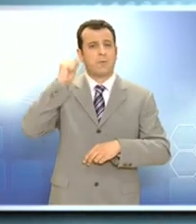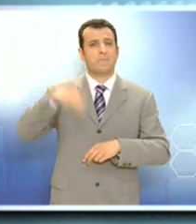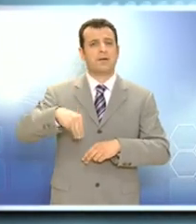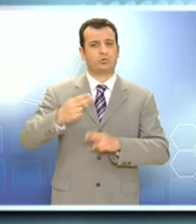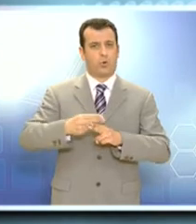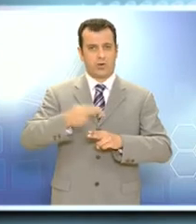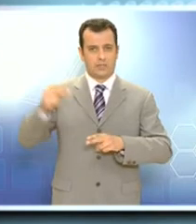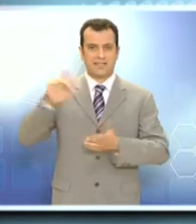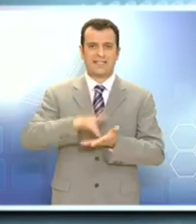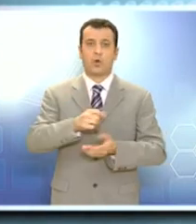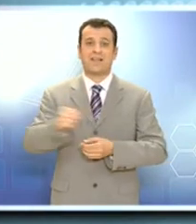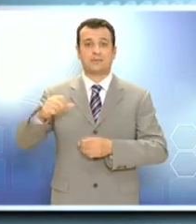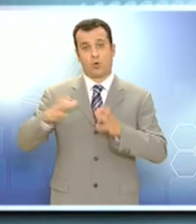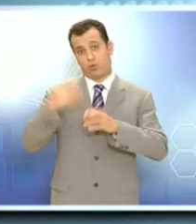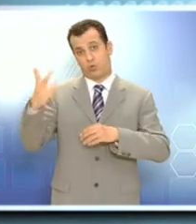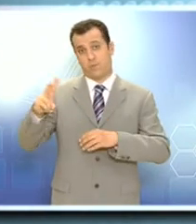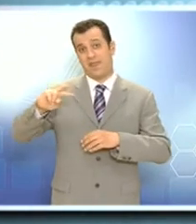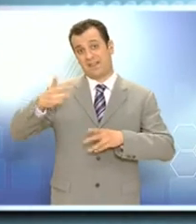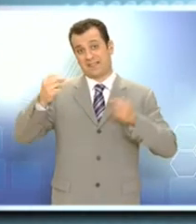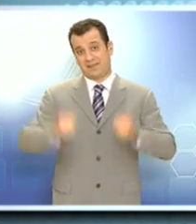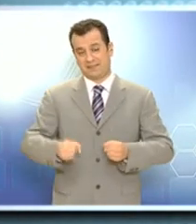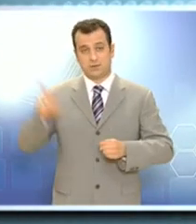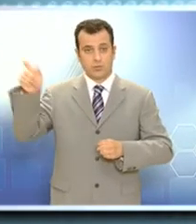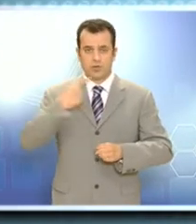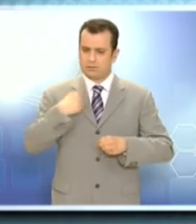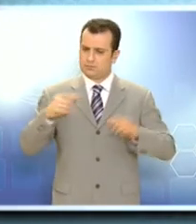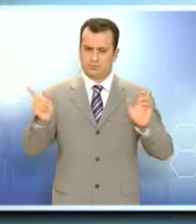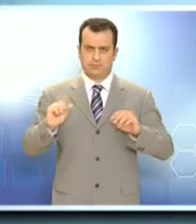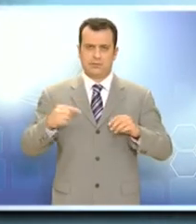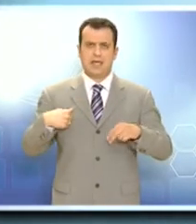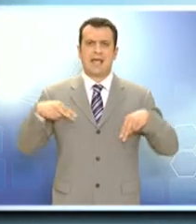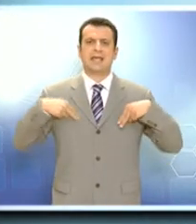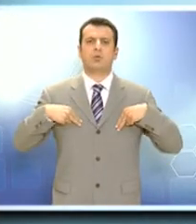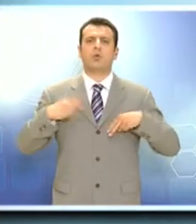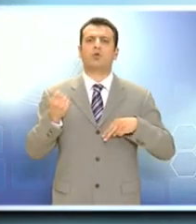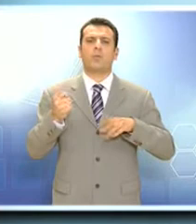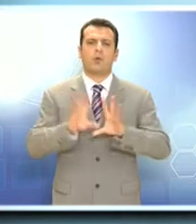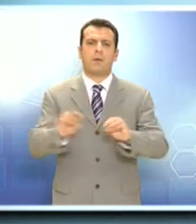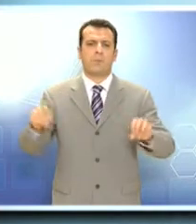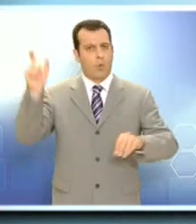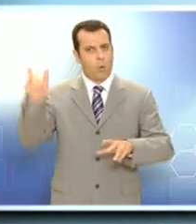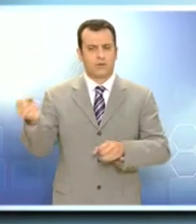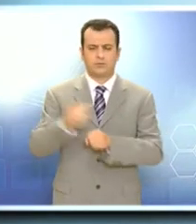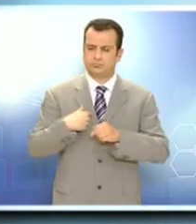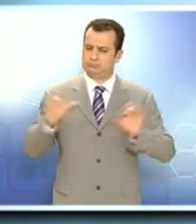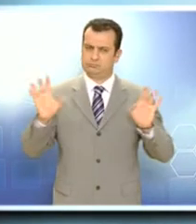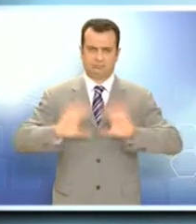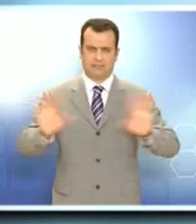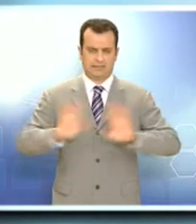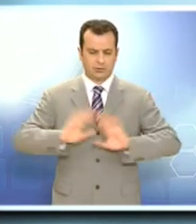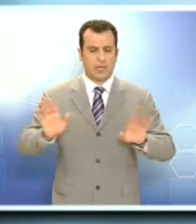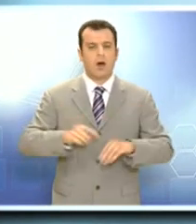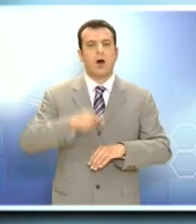που το κέντρο δεξιό κόμμα του ήρθε δεύτερο στις εκλογές, είπε ότι δεν θα είναι Υπουργός, διαψεύδοντας τις φήμες ότι θα αναλάβει το Υπουργείο Οικονομικών.